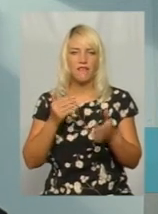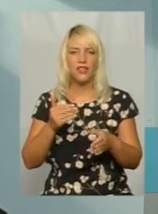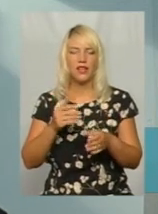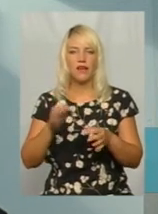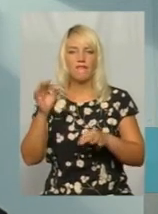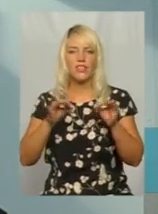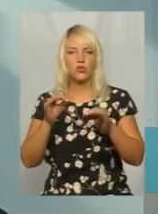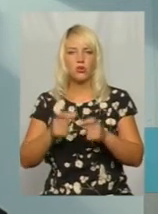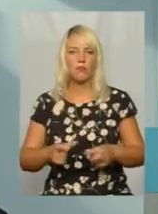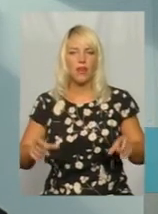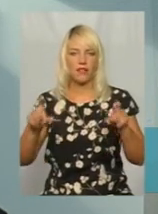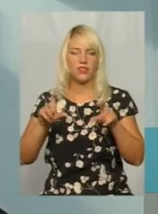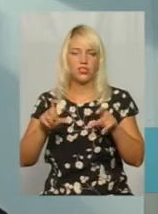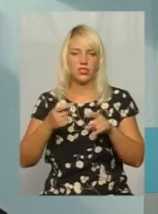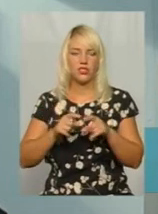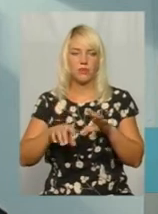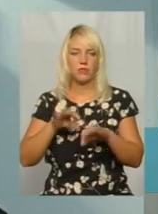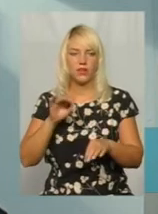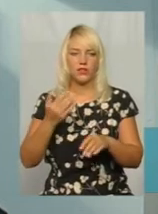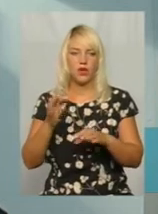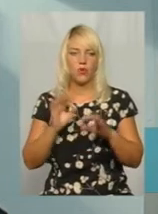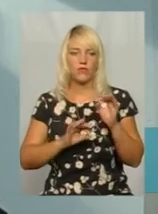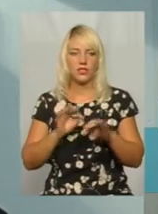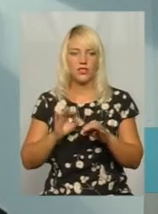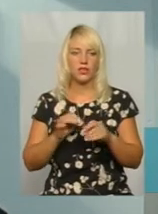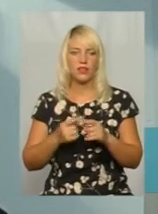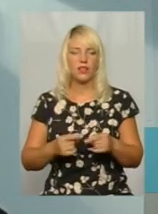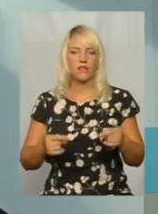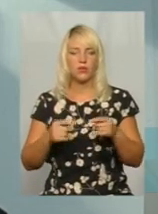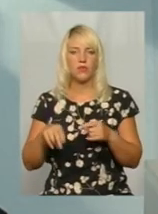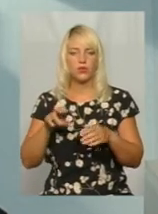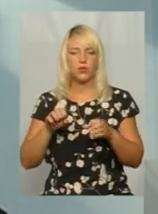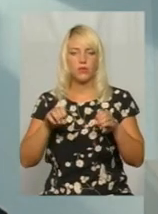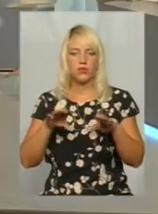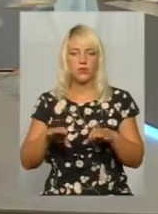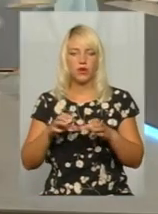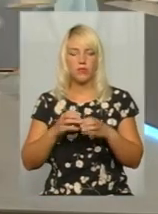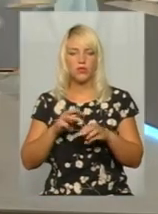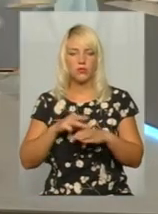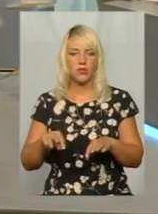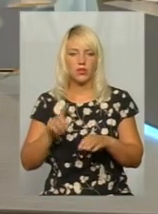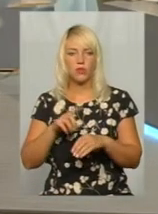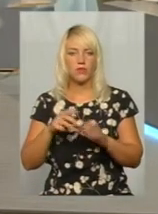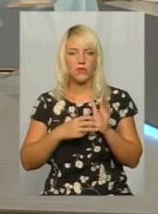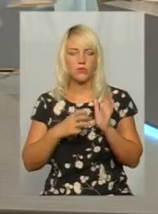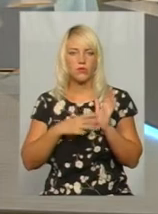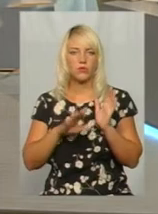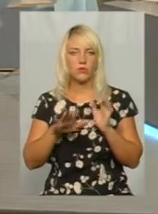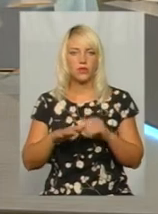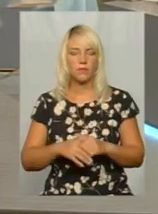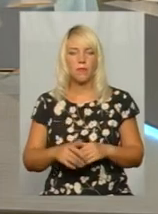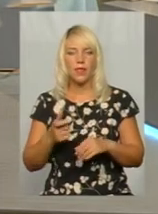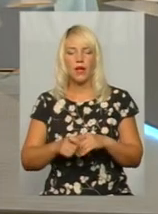обирається і коефіцієнт. Відповідно до постанови Кабінету міністрів номер 879. І